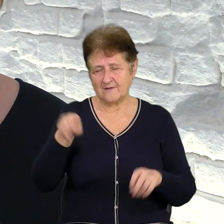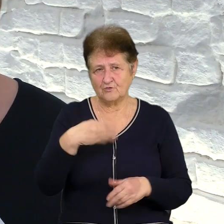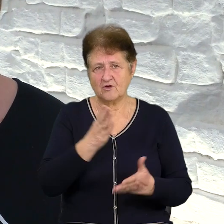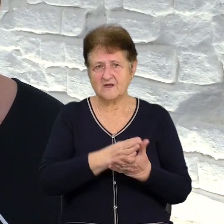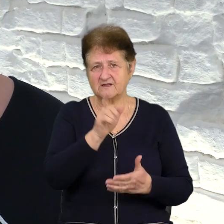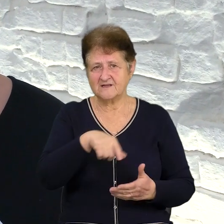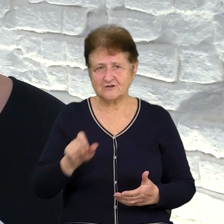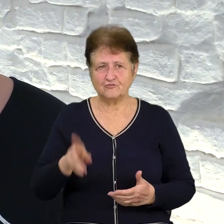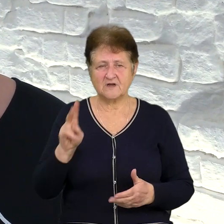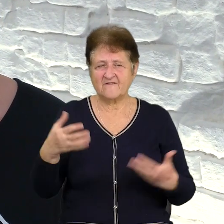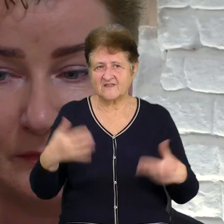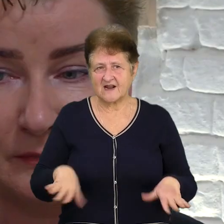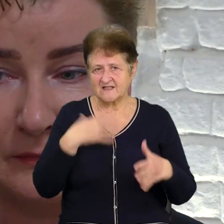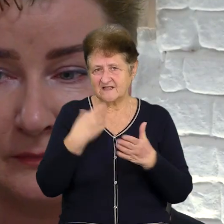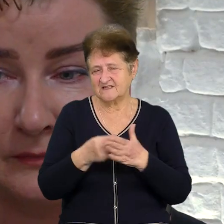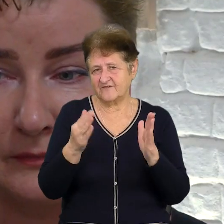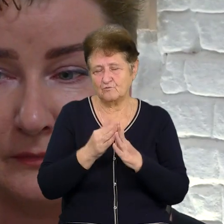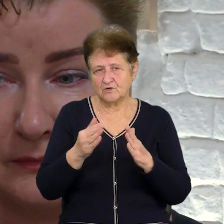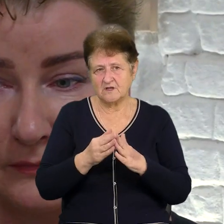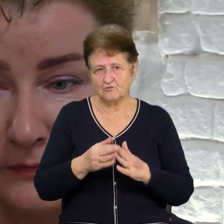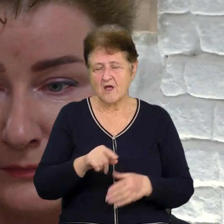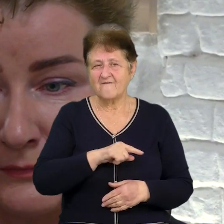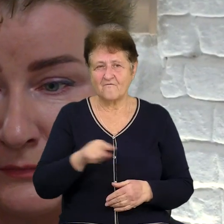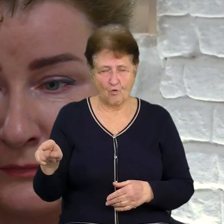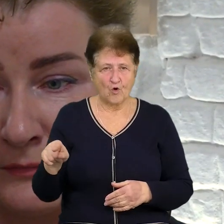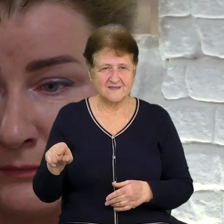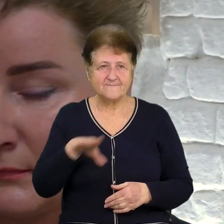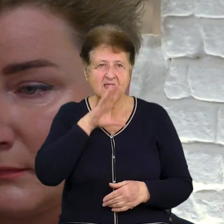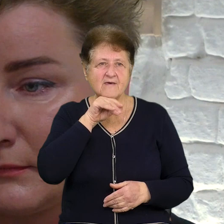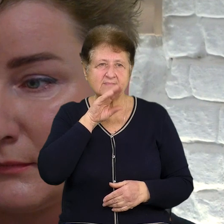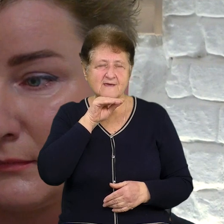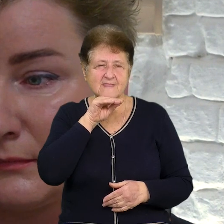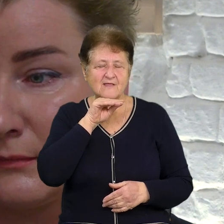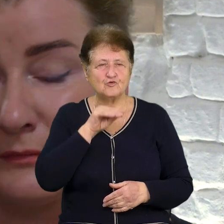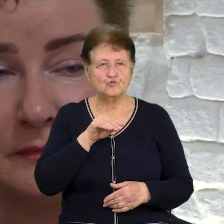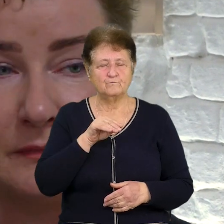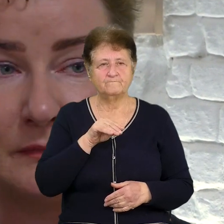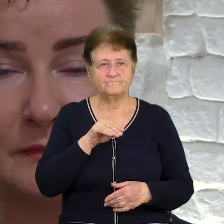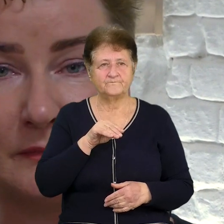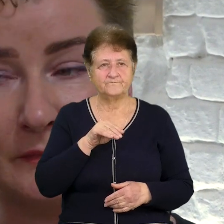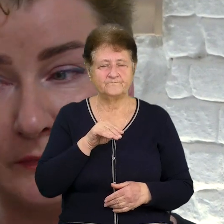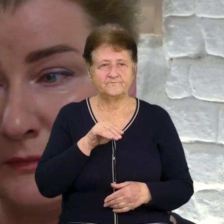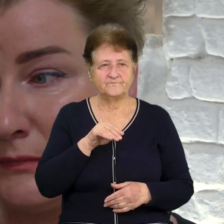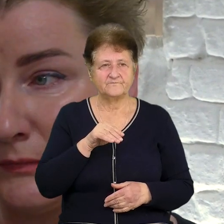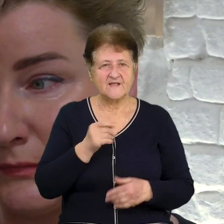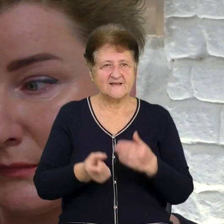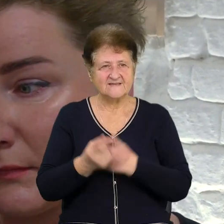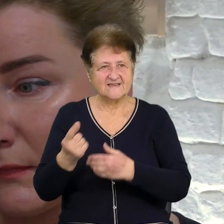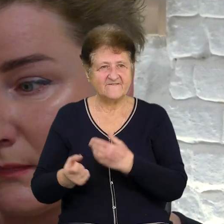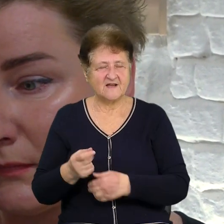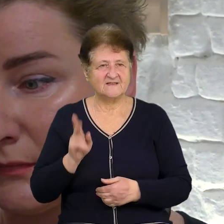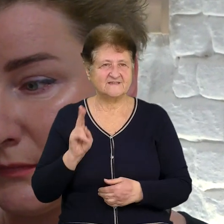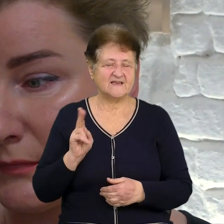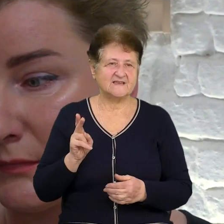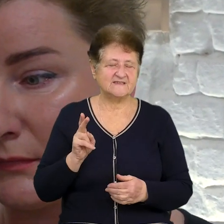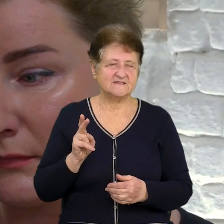які втратили свій будинок зовсім. По ходу диктанту з'являлися якісь картинки